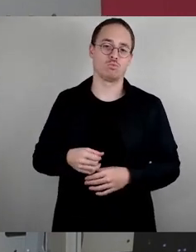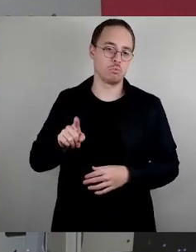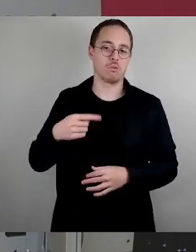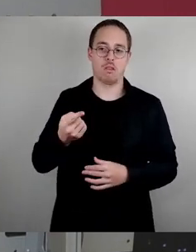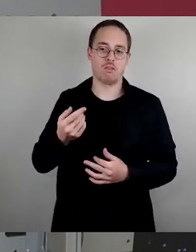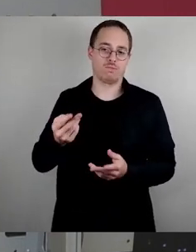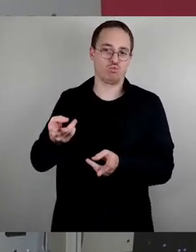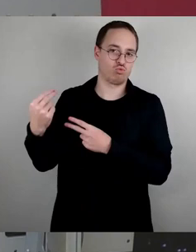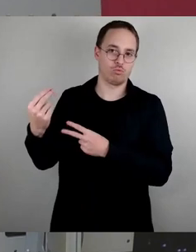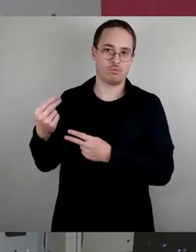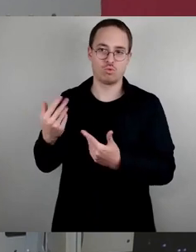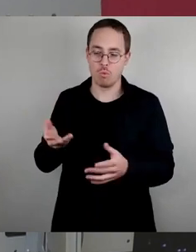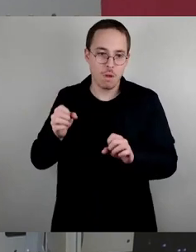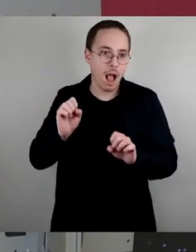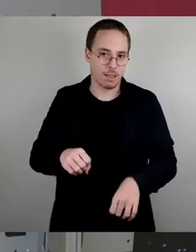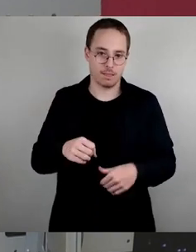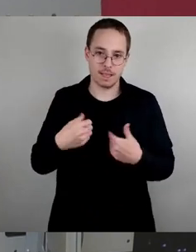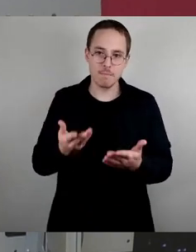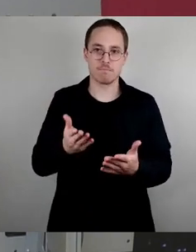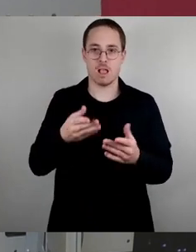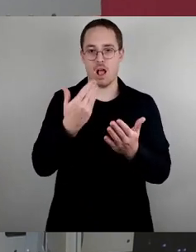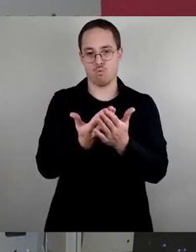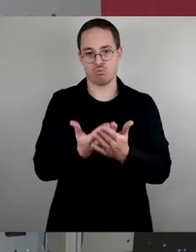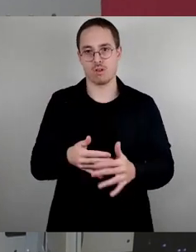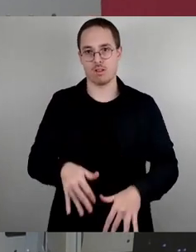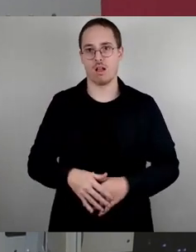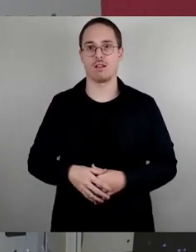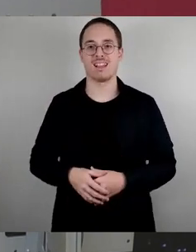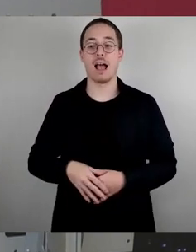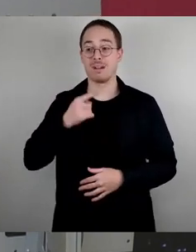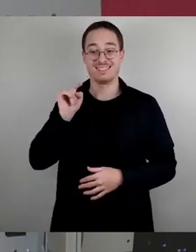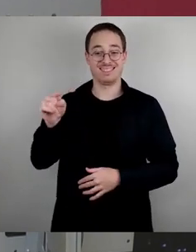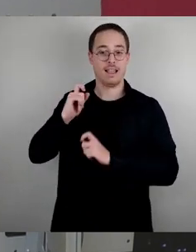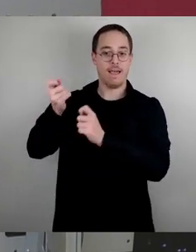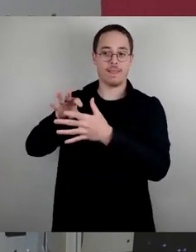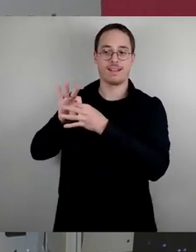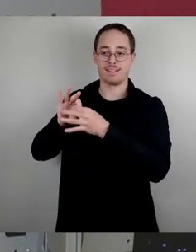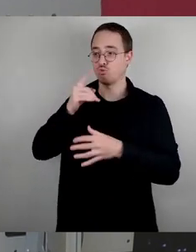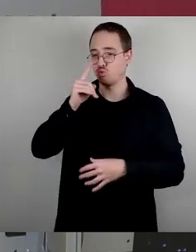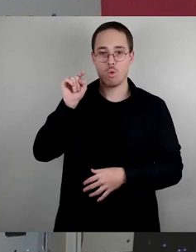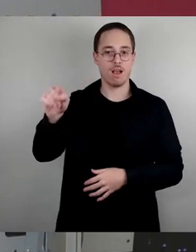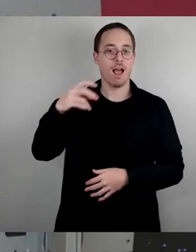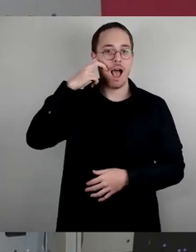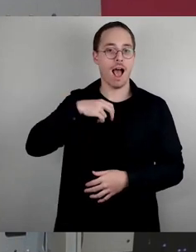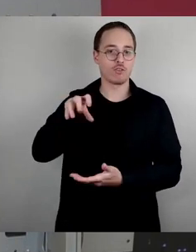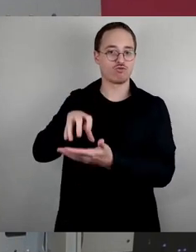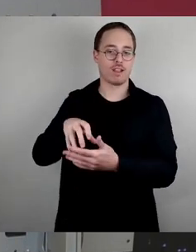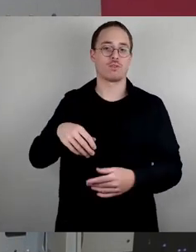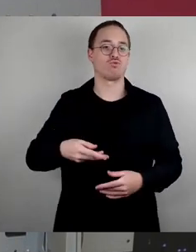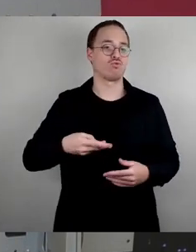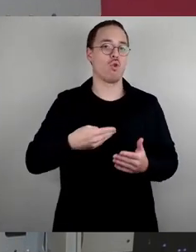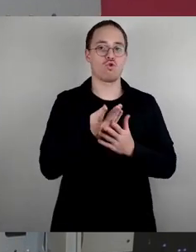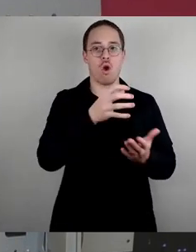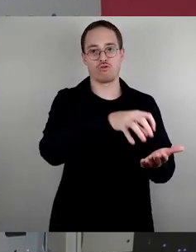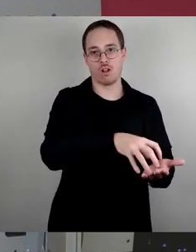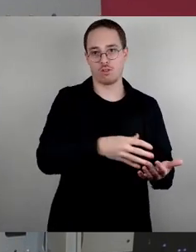erstmal über Alt- und Neustadt. Das heißt, in allen anderen Stadtteilen wird das Thema erstmal überhaupt gar nicht zum Tragen kommen.